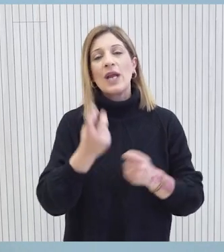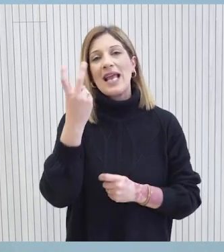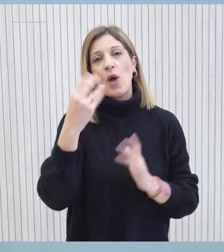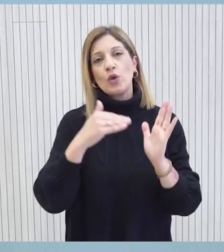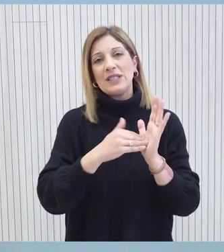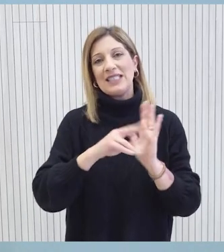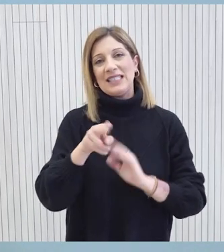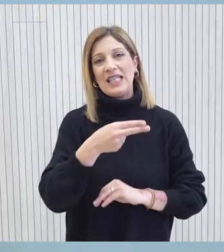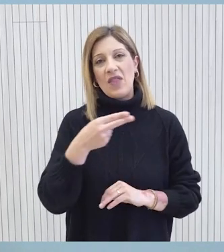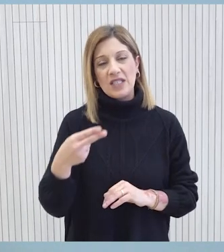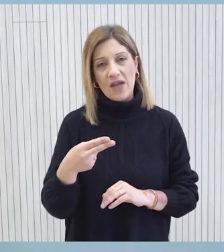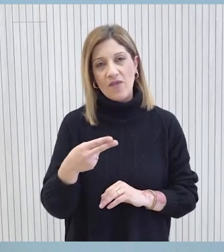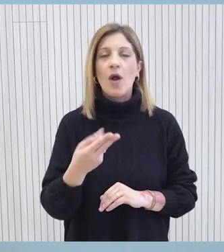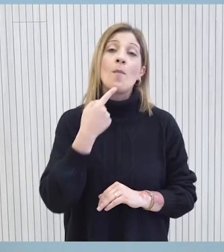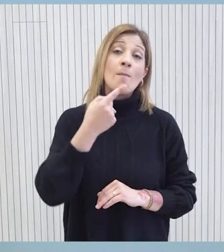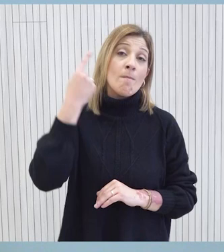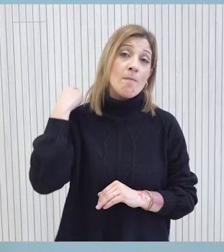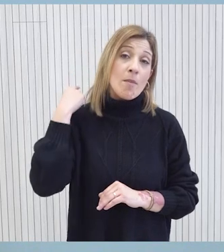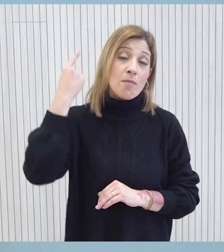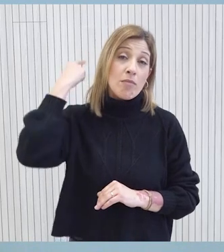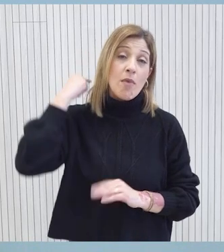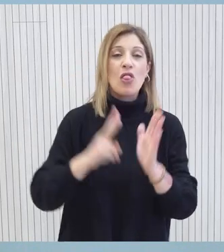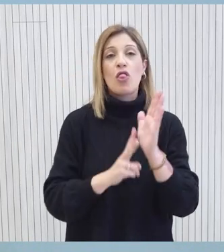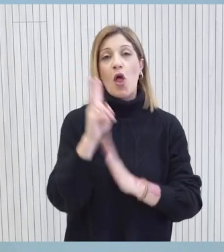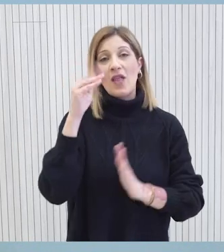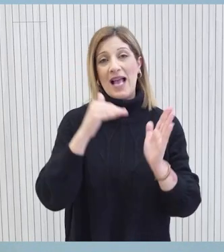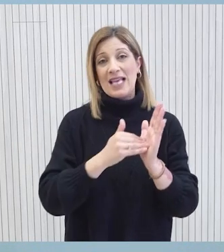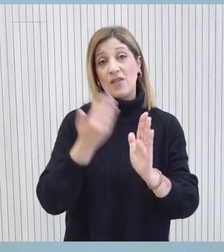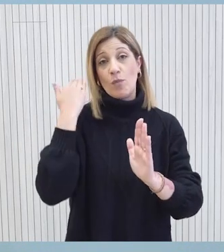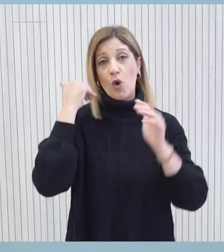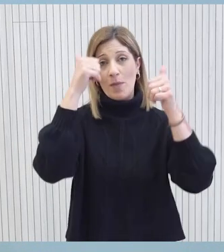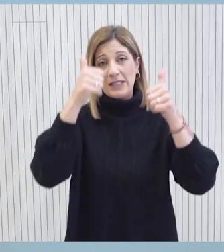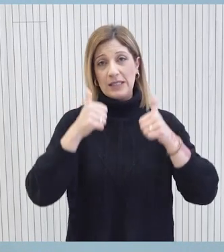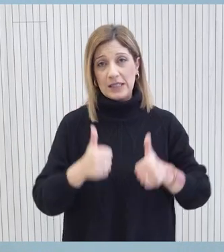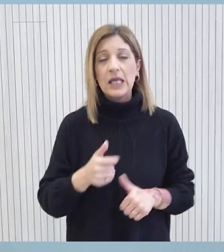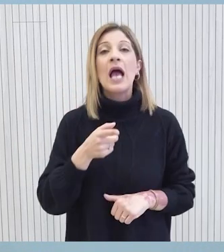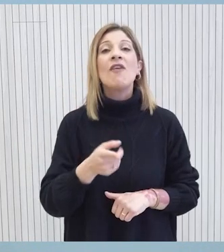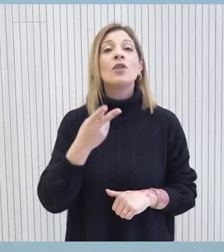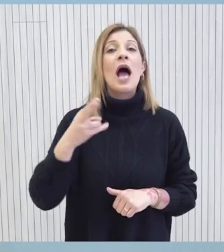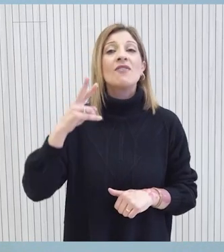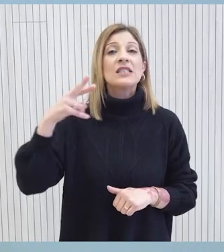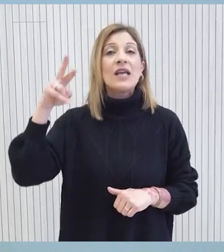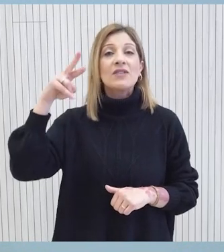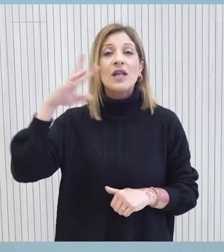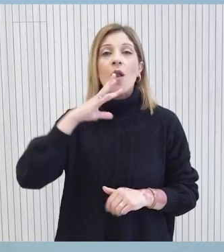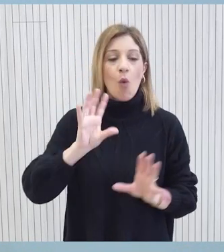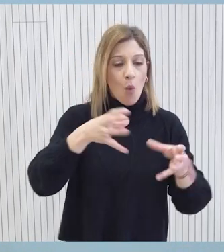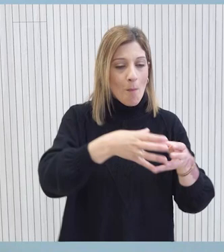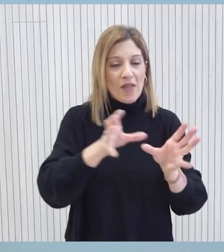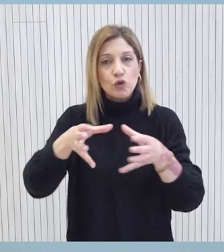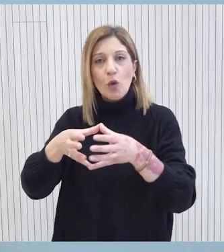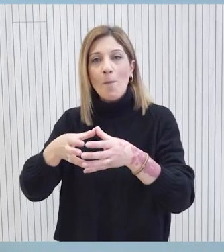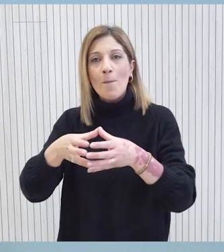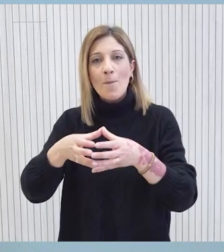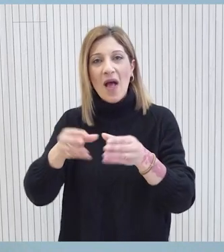20.000 ευρώ 1 αντι 12.000 ευρώ που ήταν στις προηγούμενες δύο προκήρυξεις. Οι εν λόγω αυξήσεις αφορούν και τις δύο ομάδες πληθυσμού